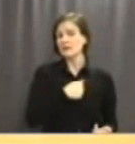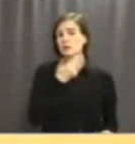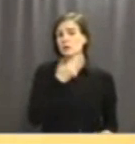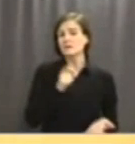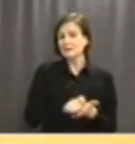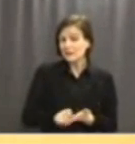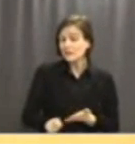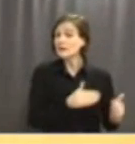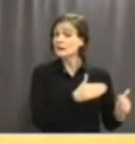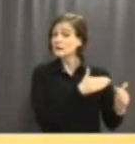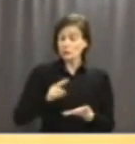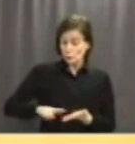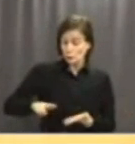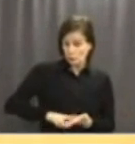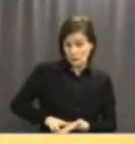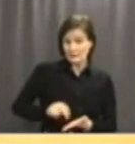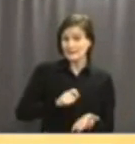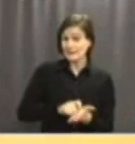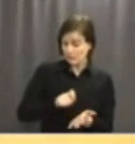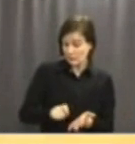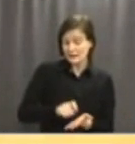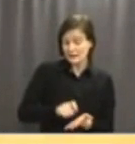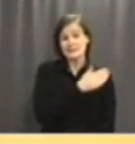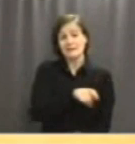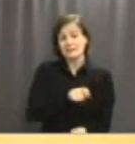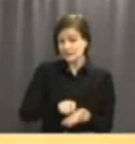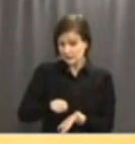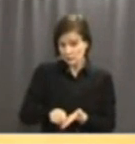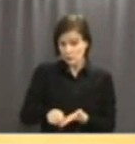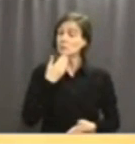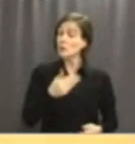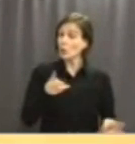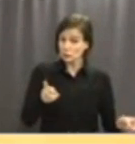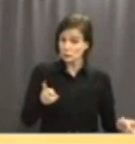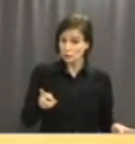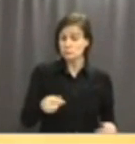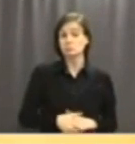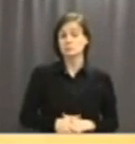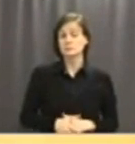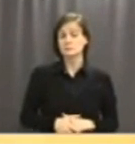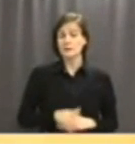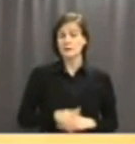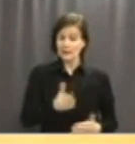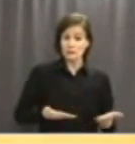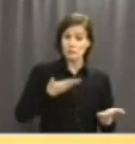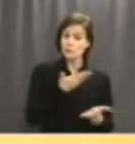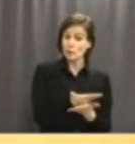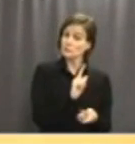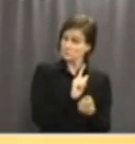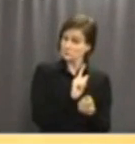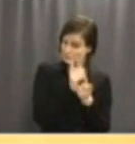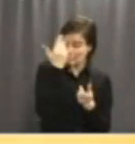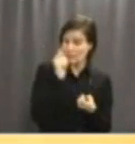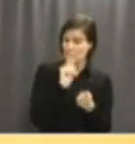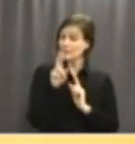statskontorets skrivelse, tjänsteskrivelse, är bra. Och hade gärna sett att deras förslag hade förverkligats.